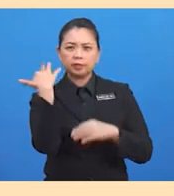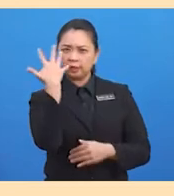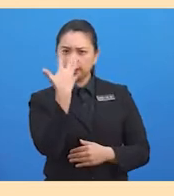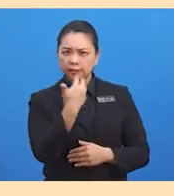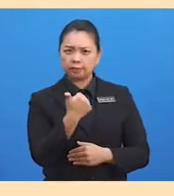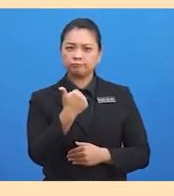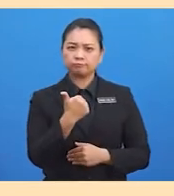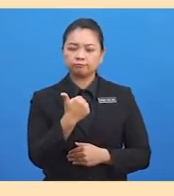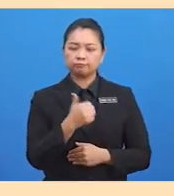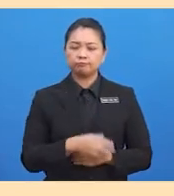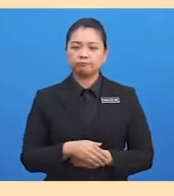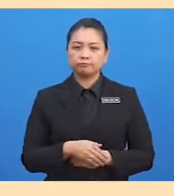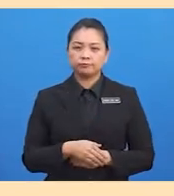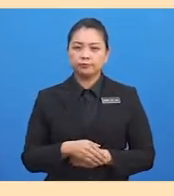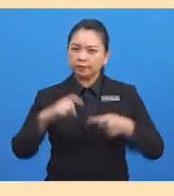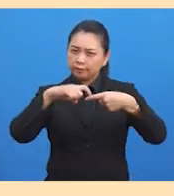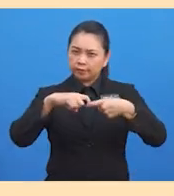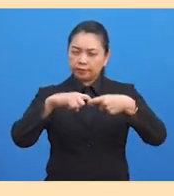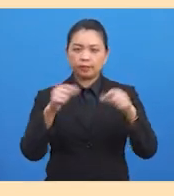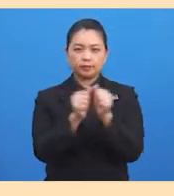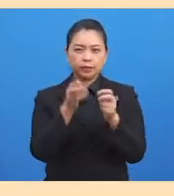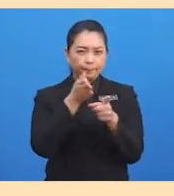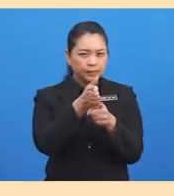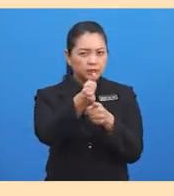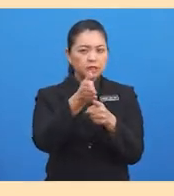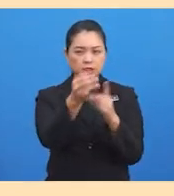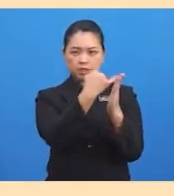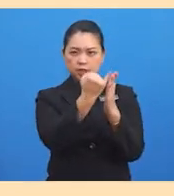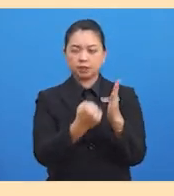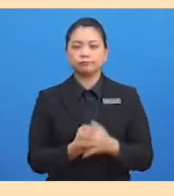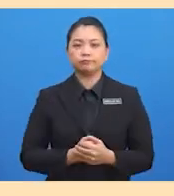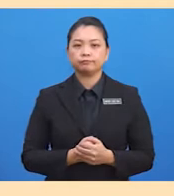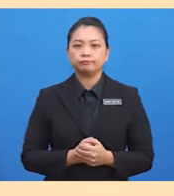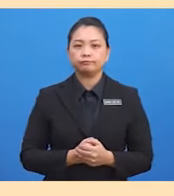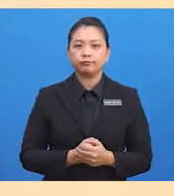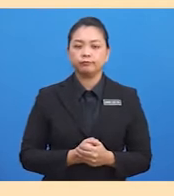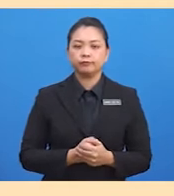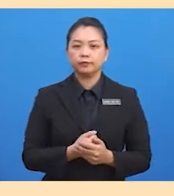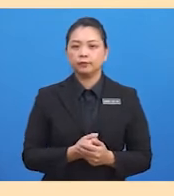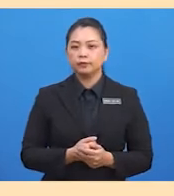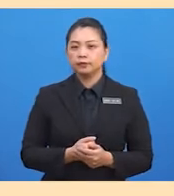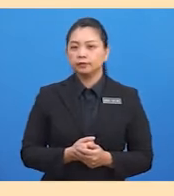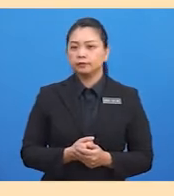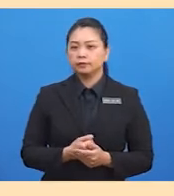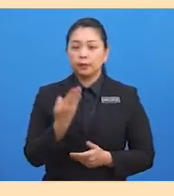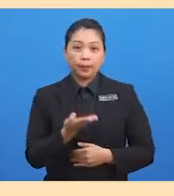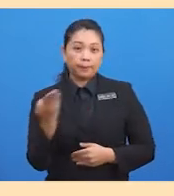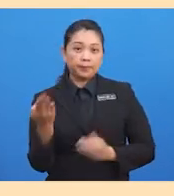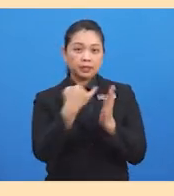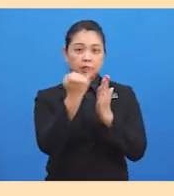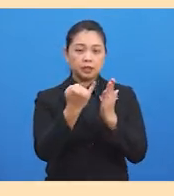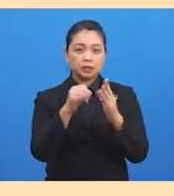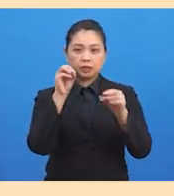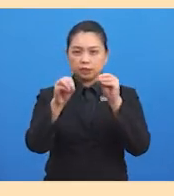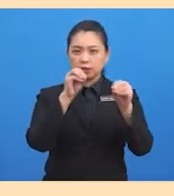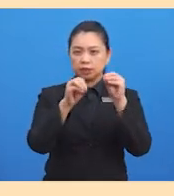kecantikan yang dikaitkan dengan bidang seni. Hasil seni yang dihasilkan dihias dengan cantik.